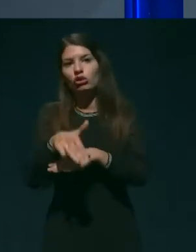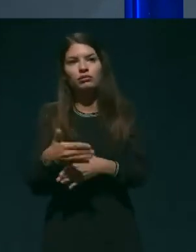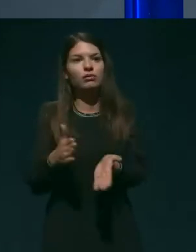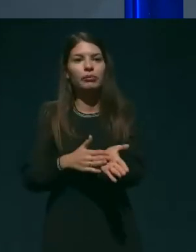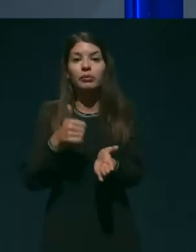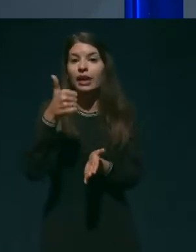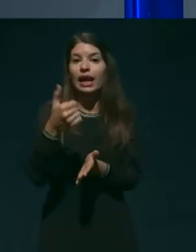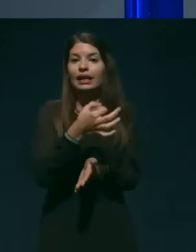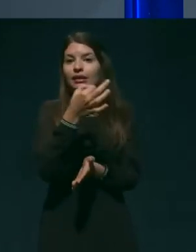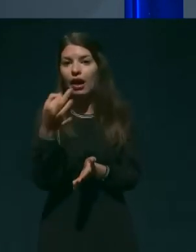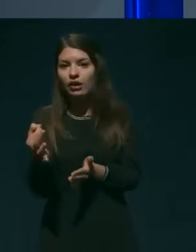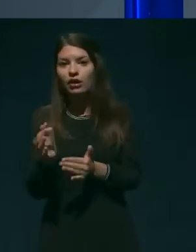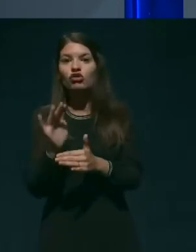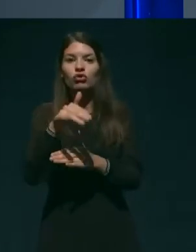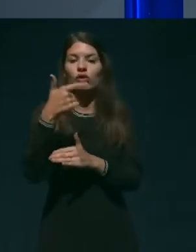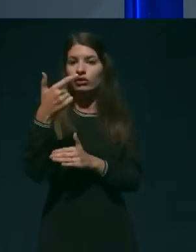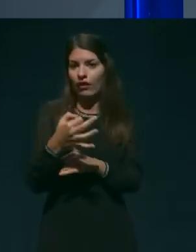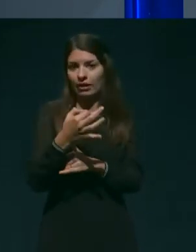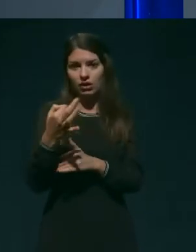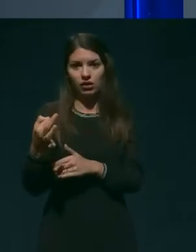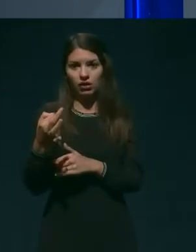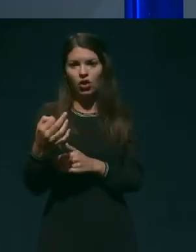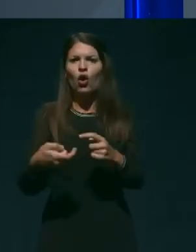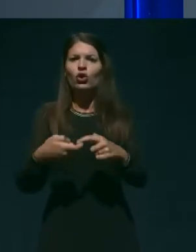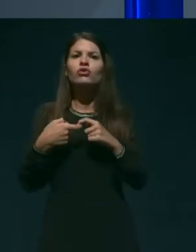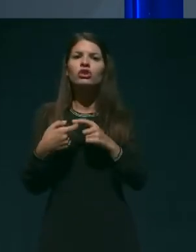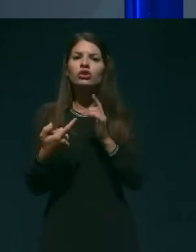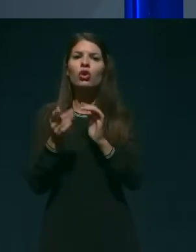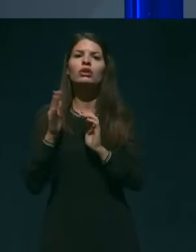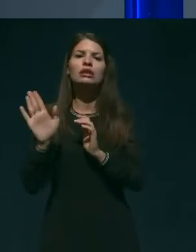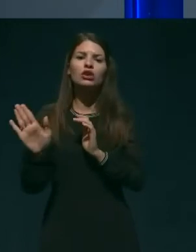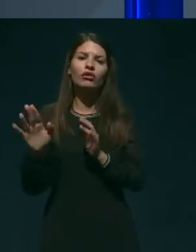odvisno od načina dela, ker zbirajo več podatkov.